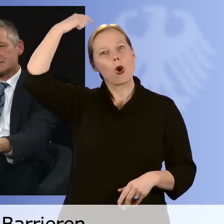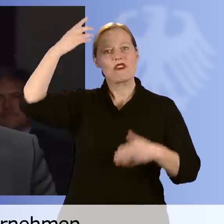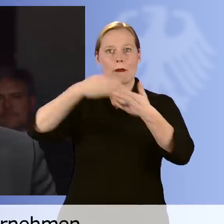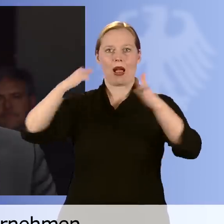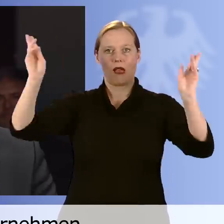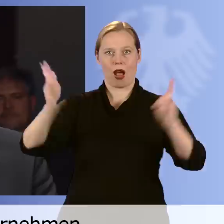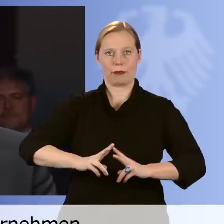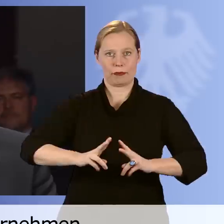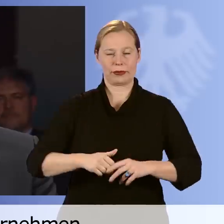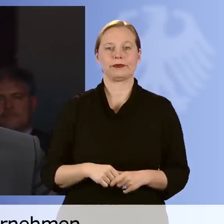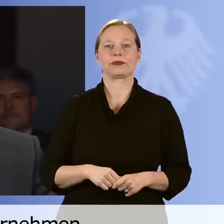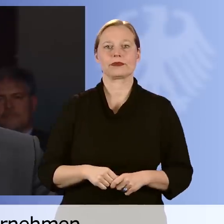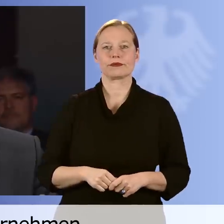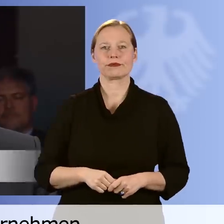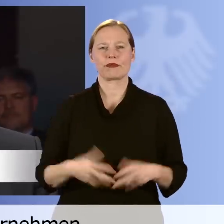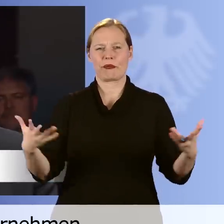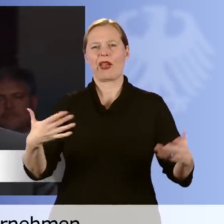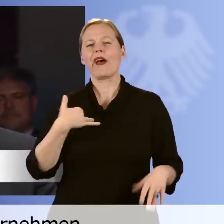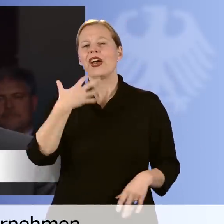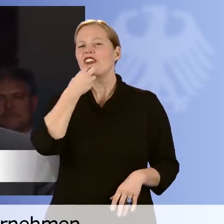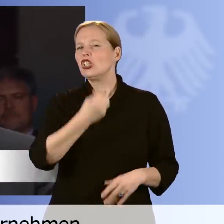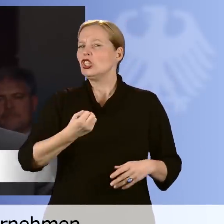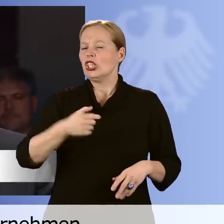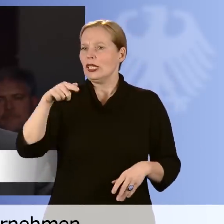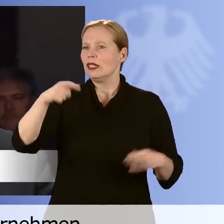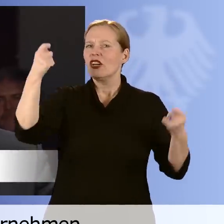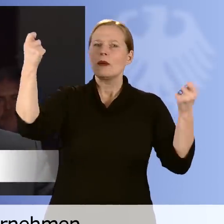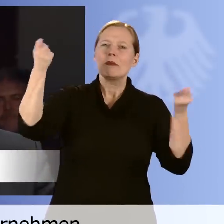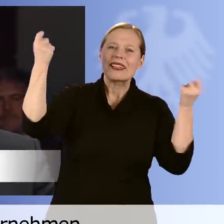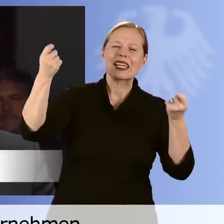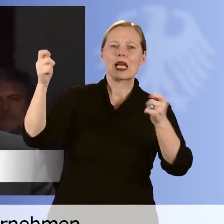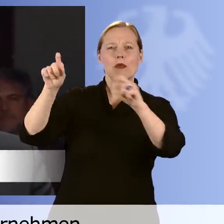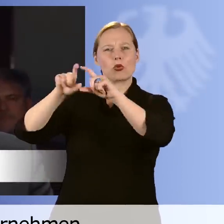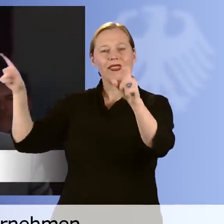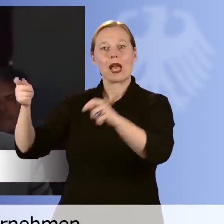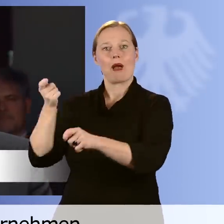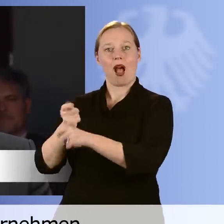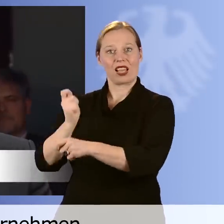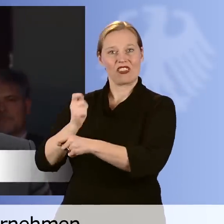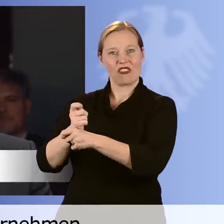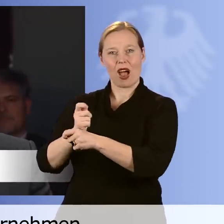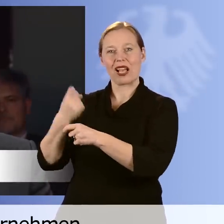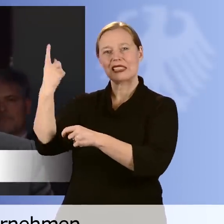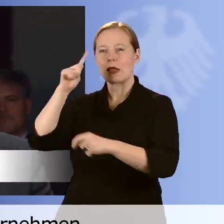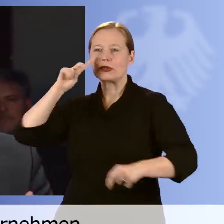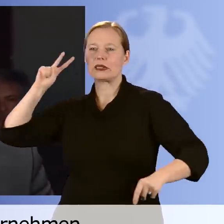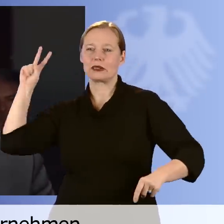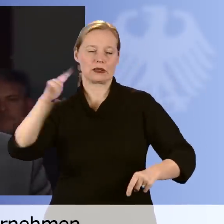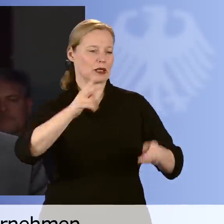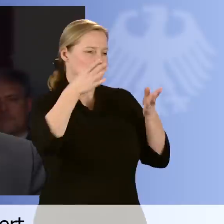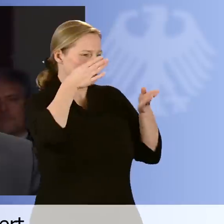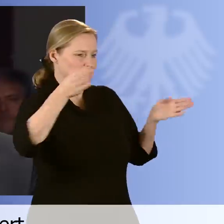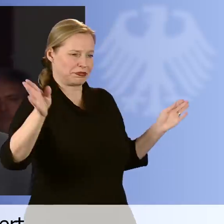Köpfen. Was ich mir wünsche, ist, dass auch die Unternehmen, unsere Betriebe, unser Handwerk vielleicht den Blick öffnen und nicht mehr